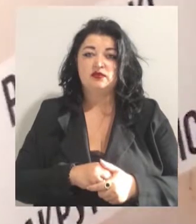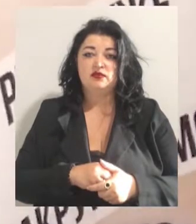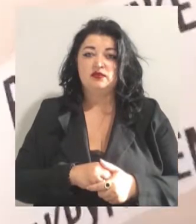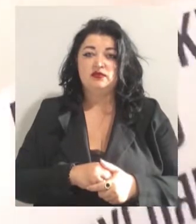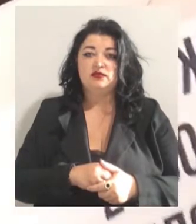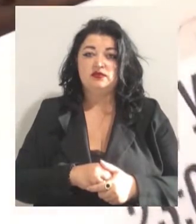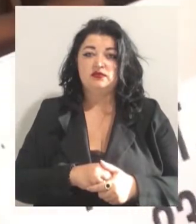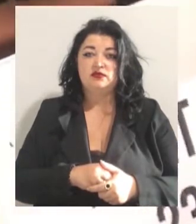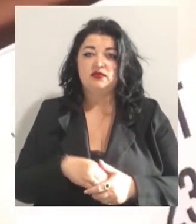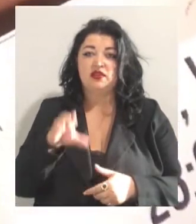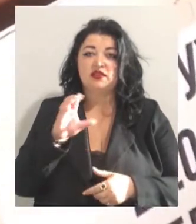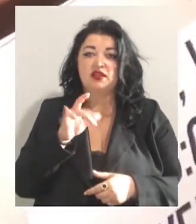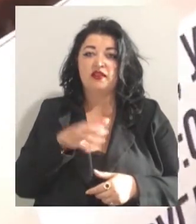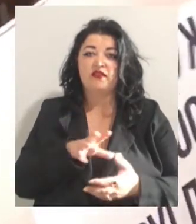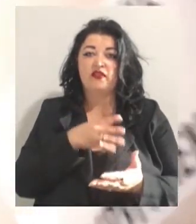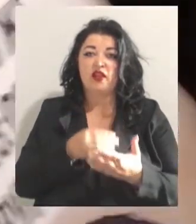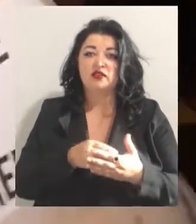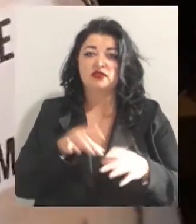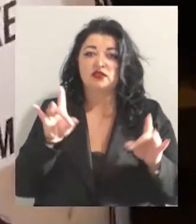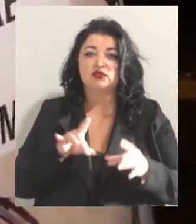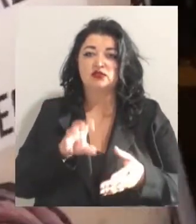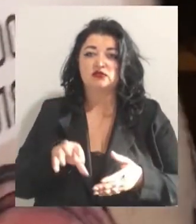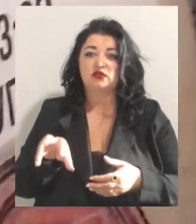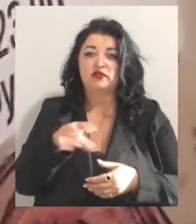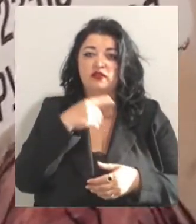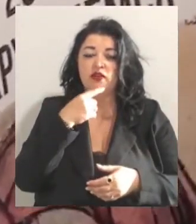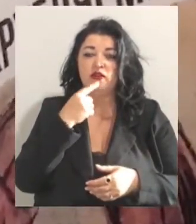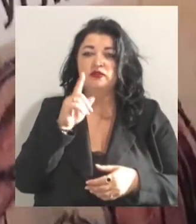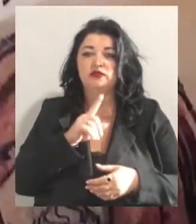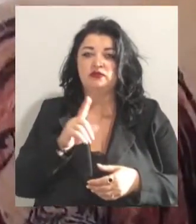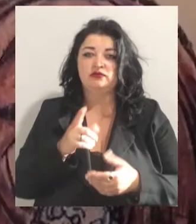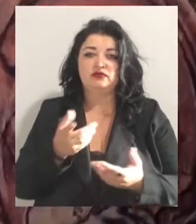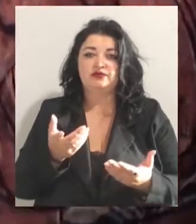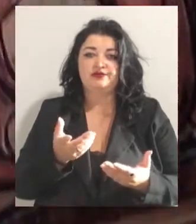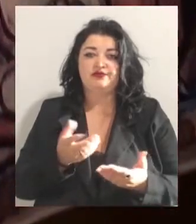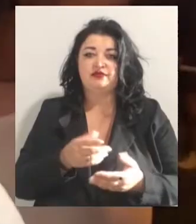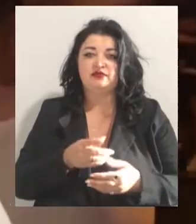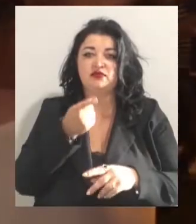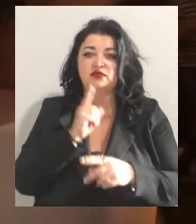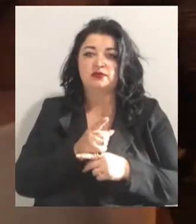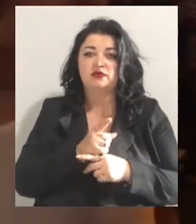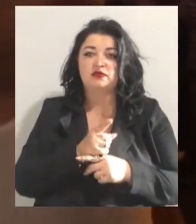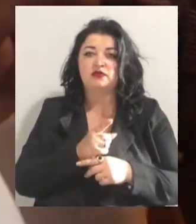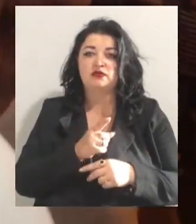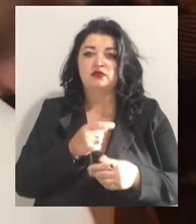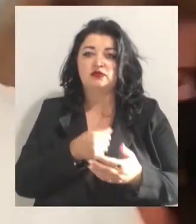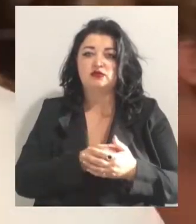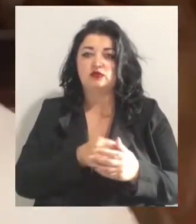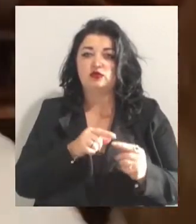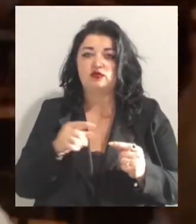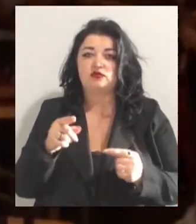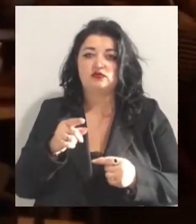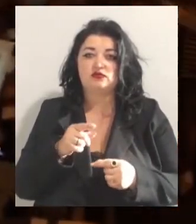Сергій – власник трьох одеських ресторанів. Каже, всі його заклади мають фінансові втрати. Заборона роботи після 23.00, за його словами,